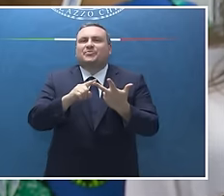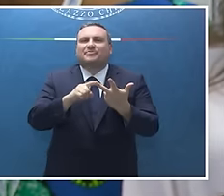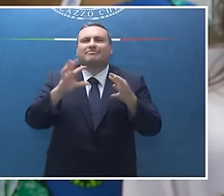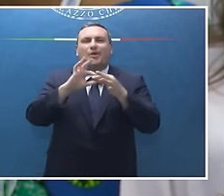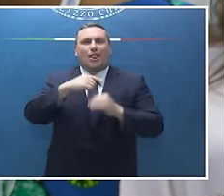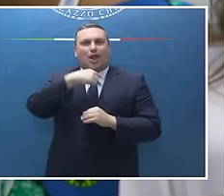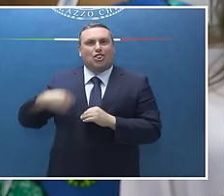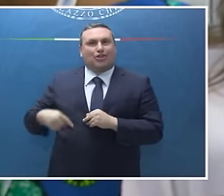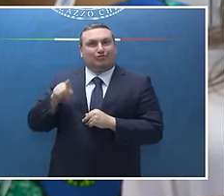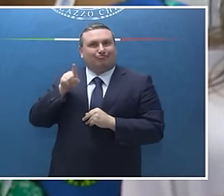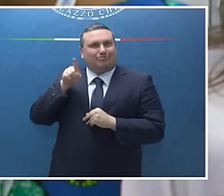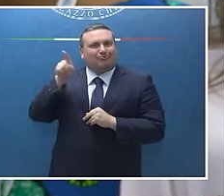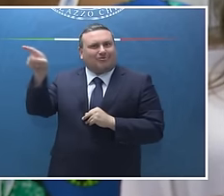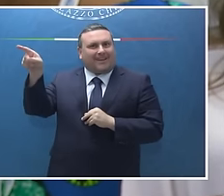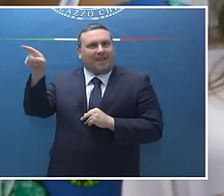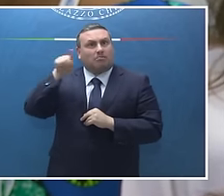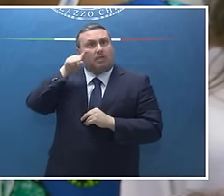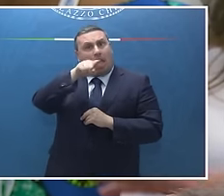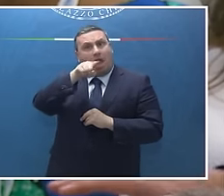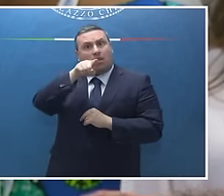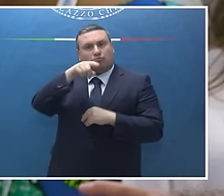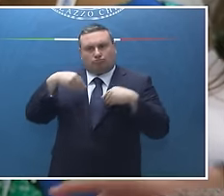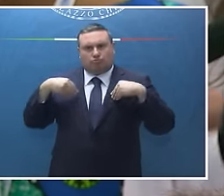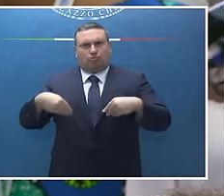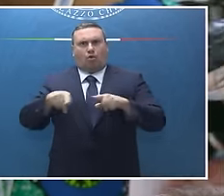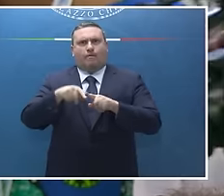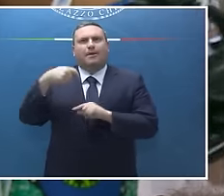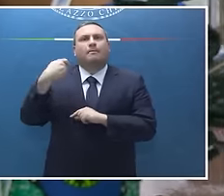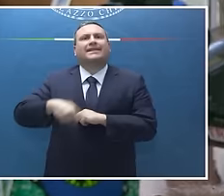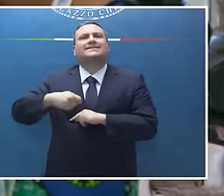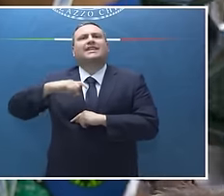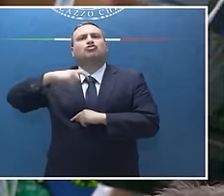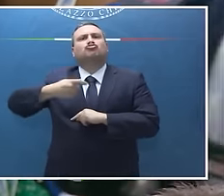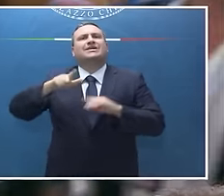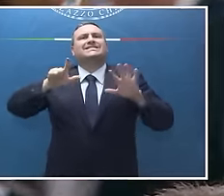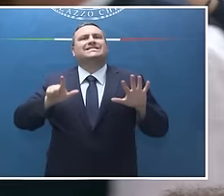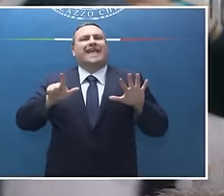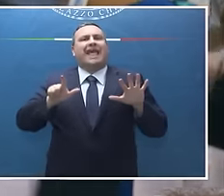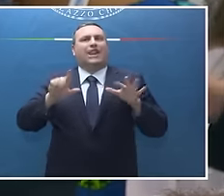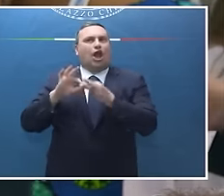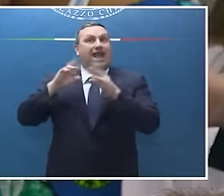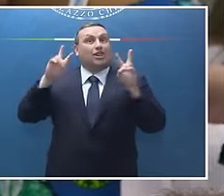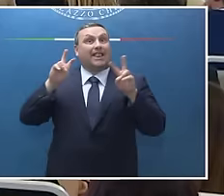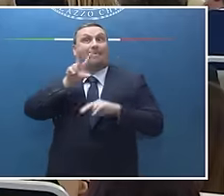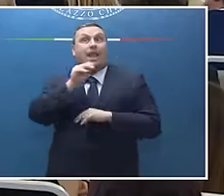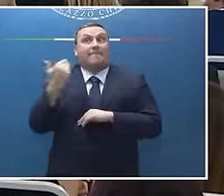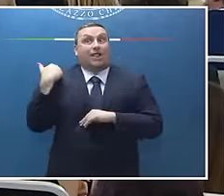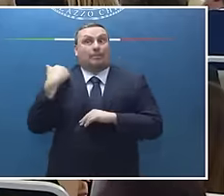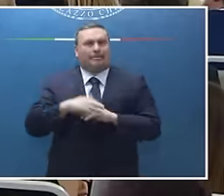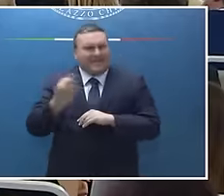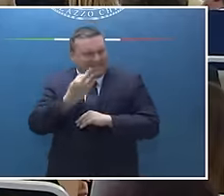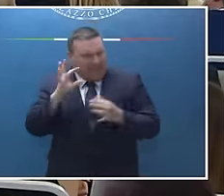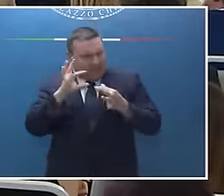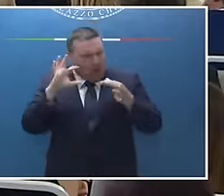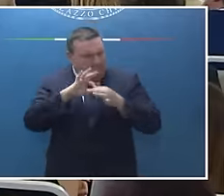della Cina, se anche si presenterà come Presidente del G7 per affrontare le tematiche di cui avrei parlato prima. Grazie. Sempre riferimento alla